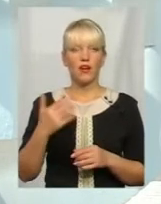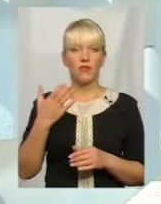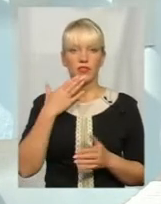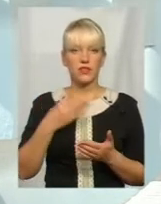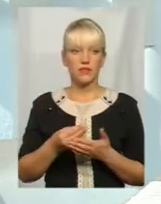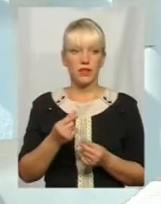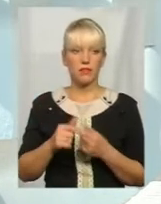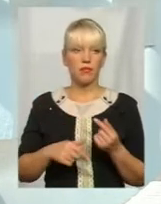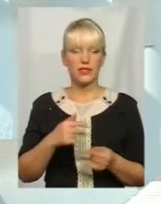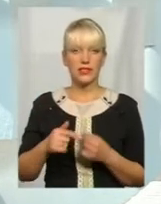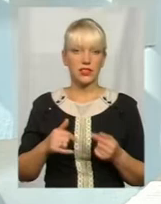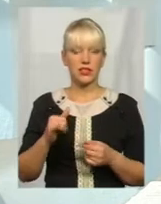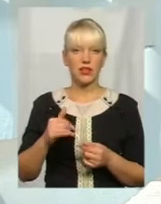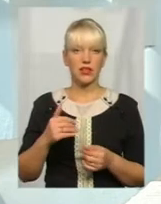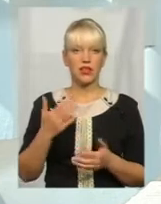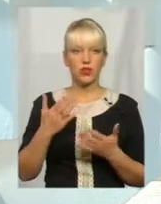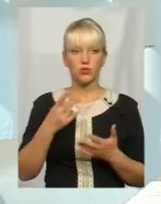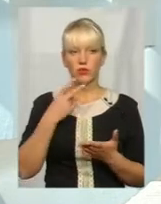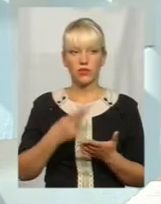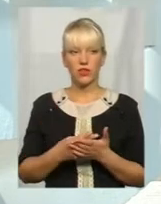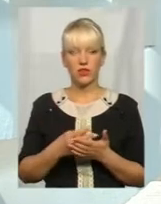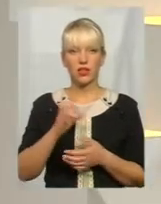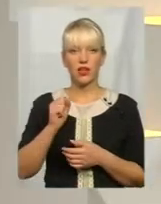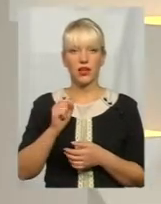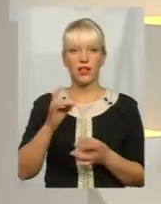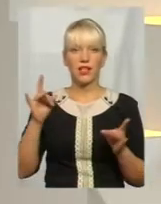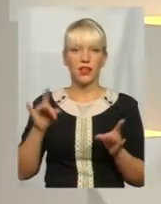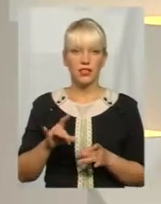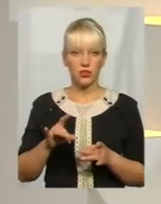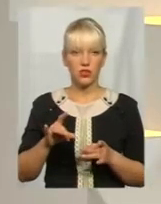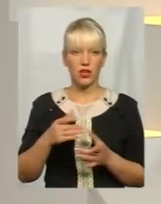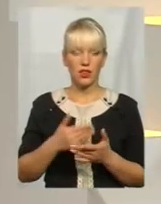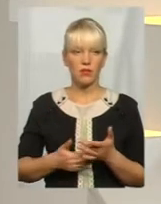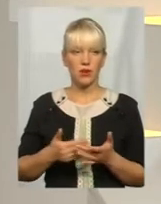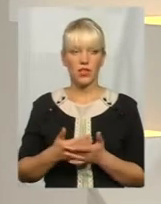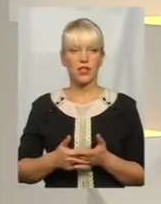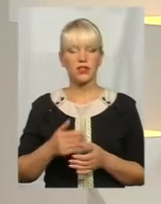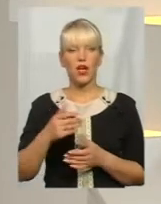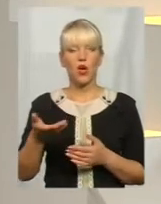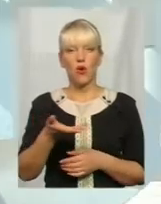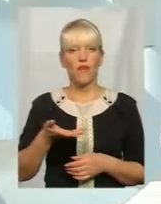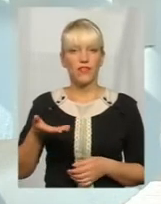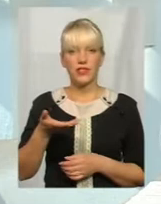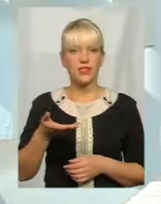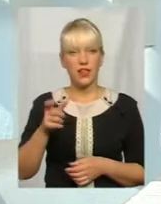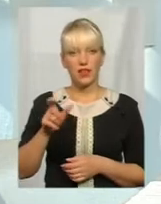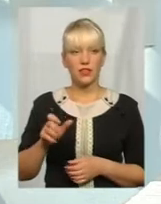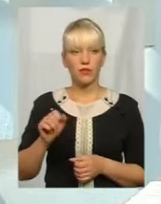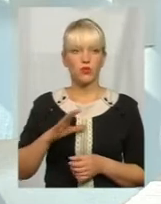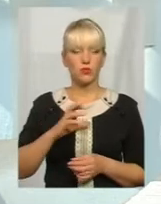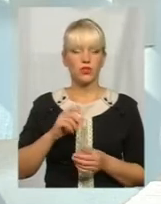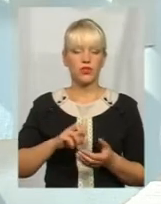бізнес. В нас, якщо брати в ресторані, наприклад, офіціант може бути як підприємець